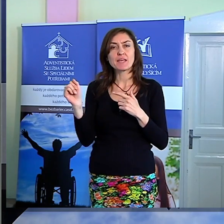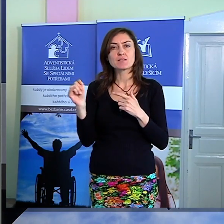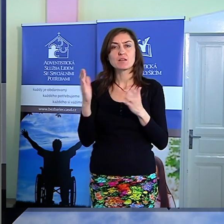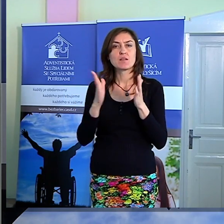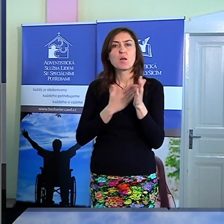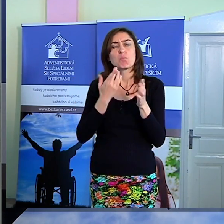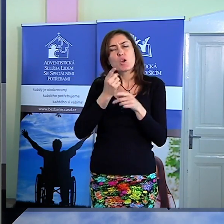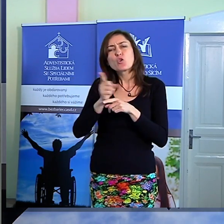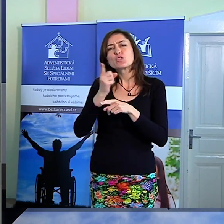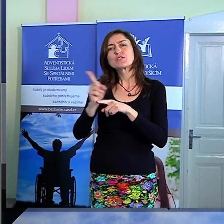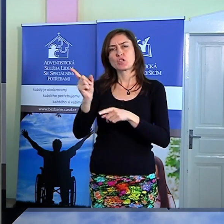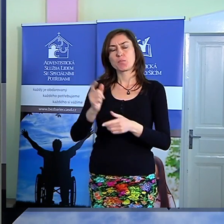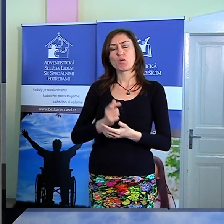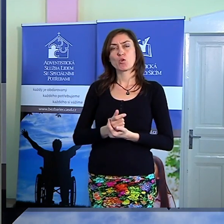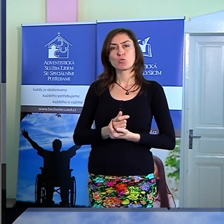je dráždí?